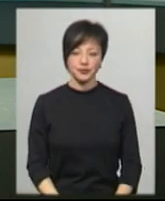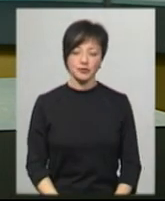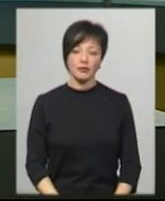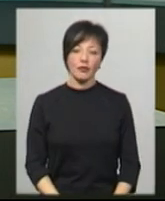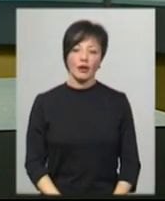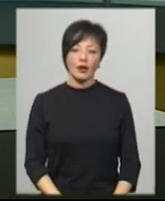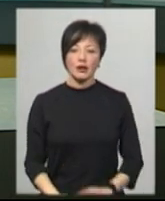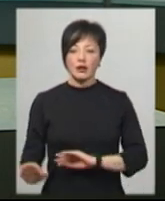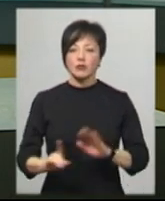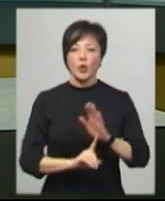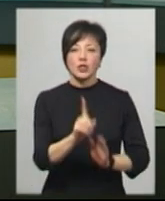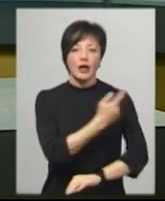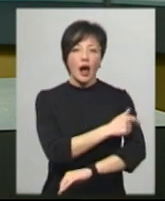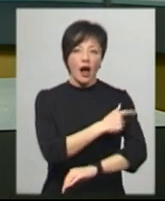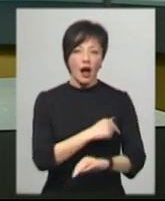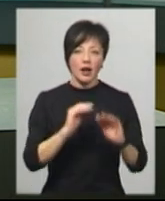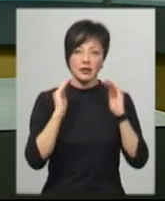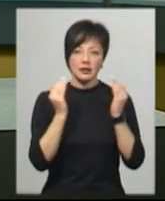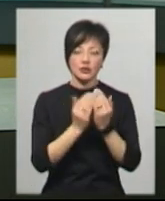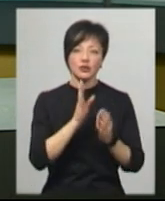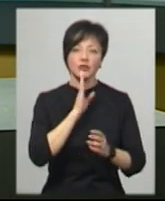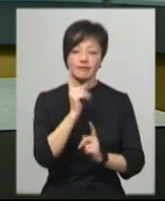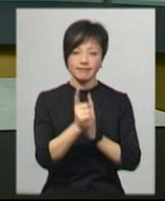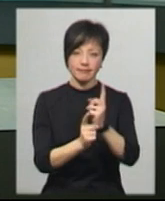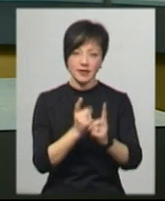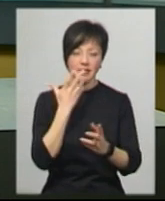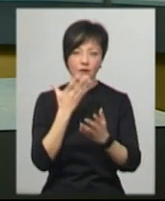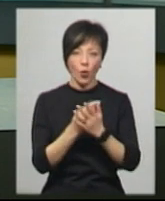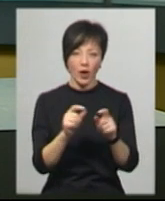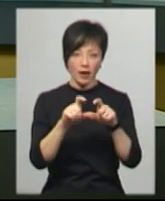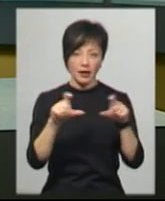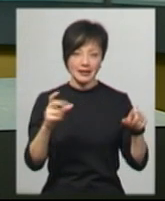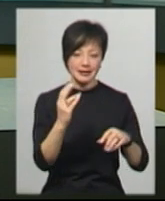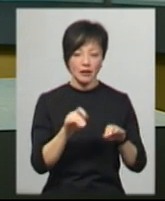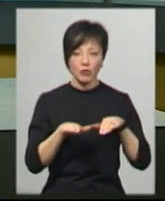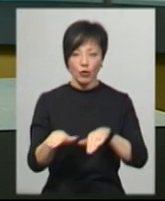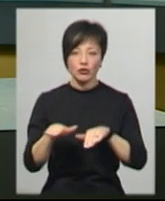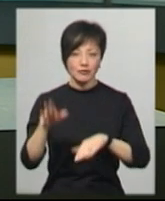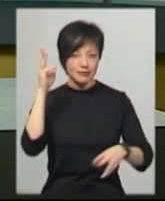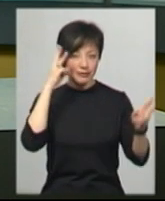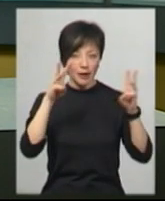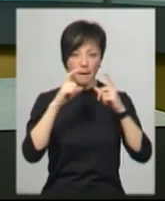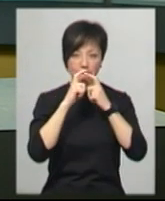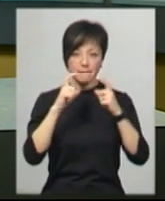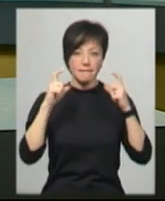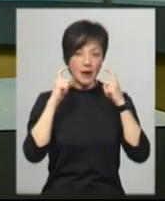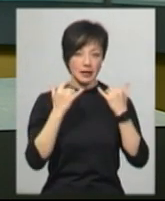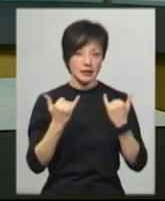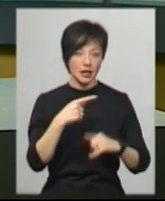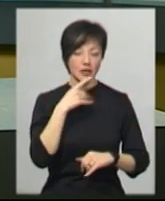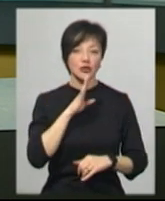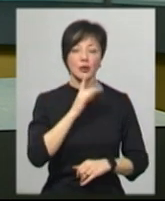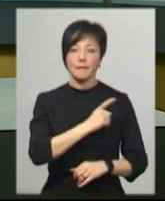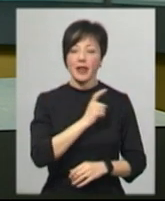Спочатку карантину хмельничанка перепрофілювала своє ательє на цех з пошиву дизайнерських масок. Наразі, каже майстриня Юлія